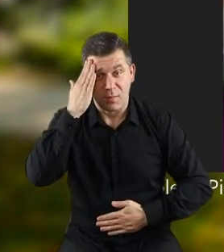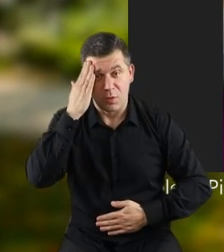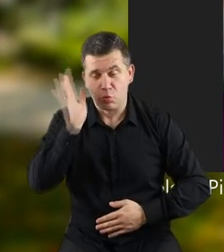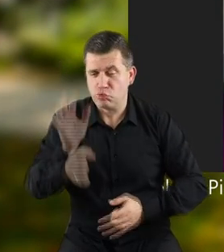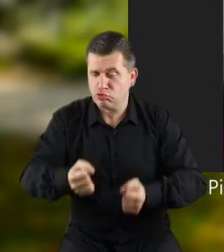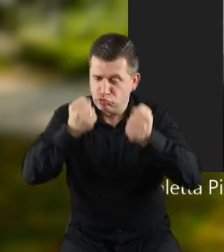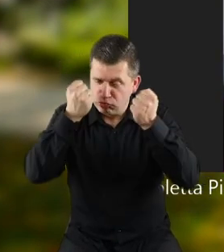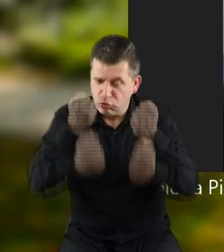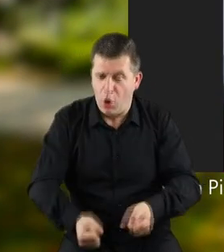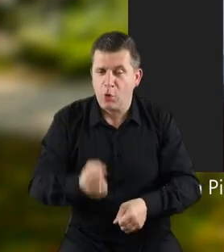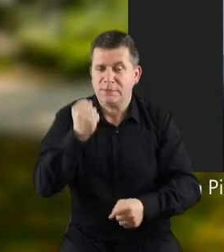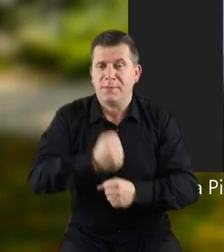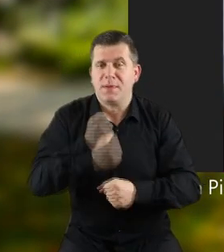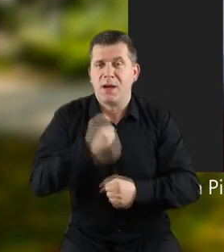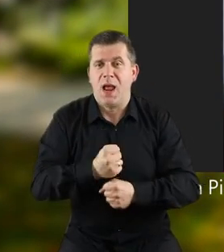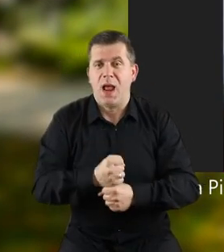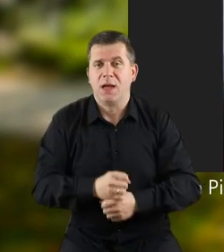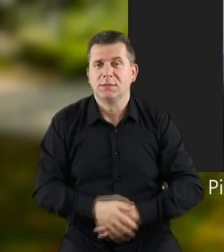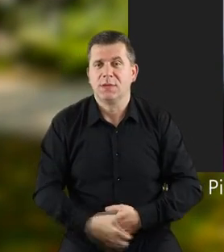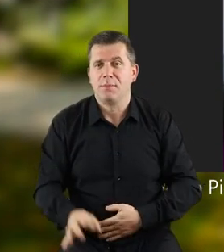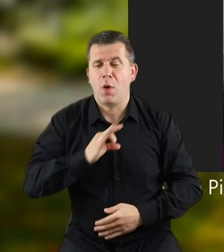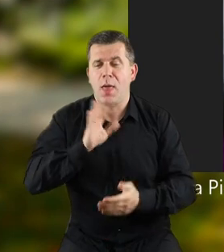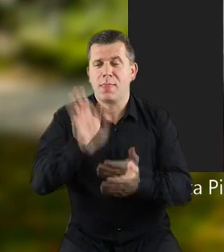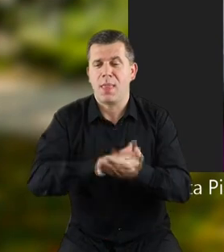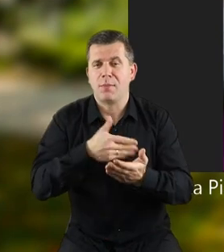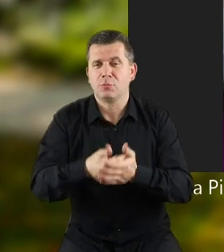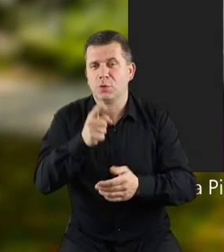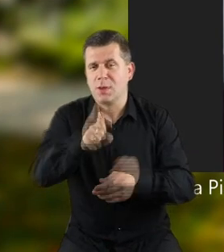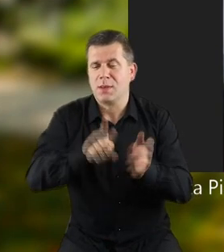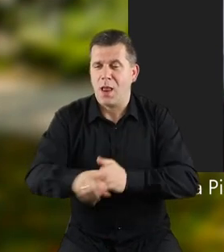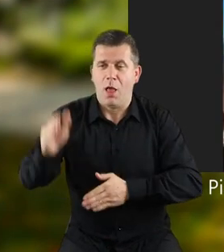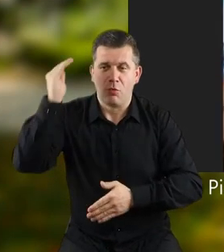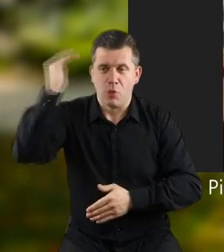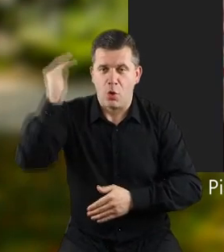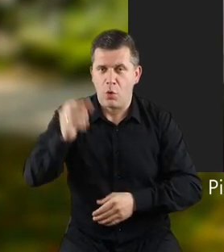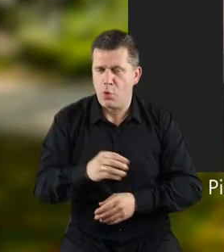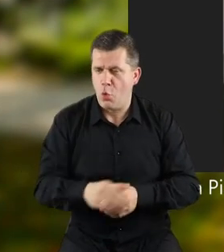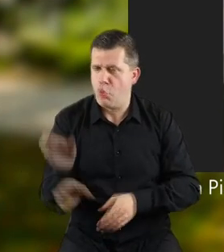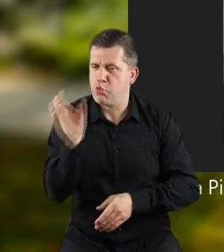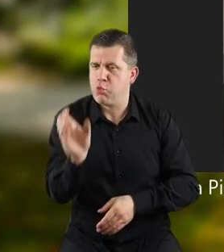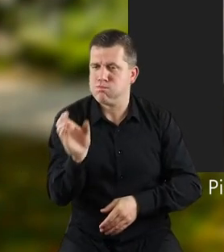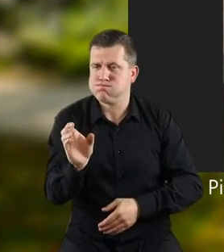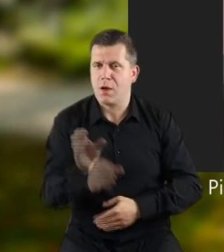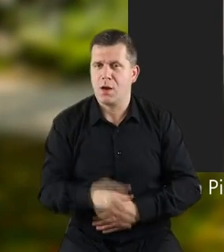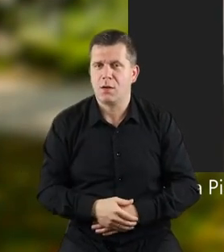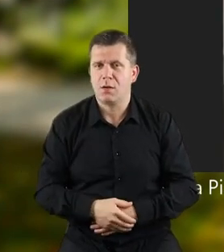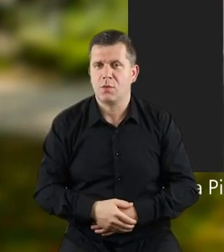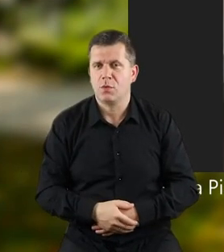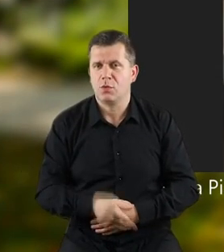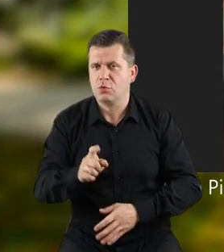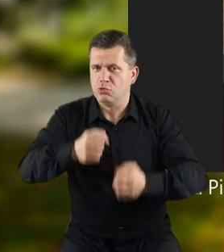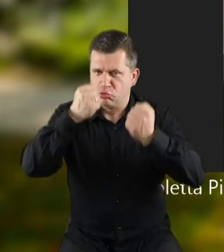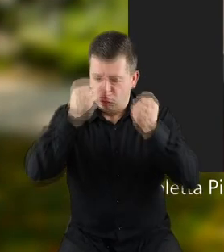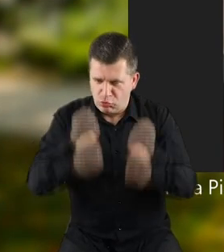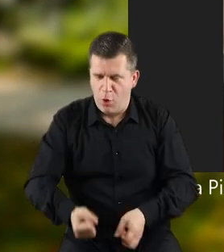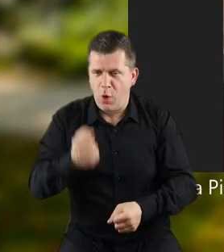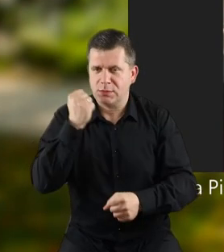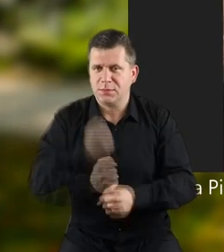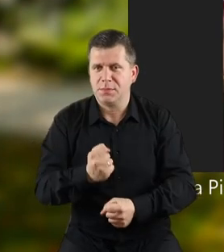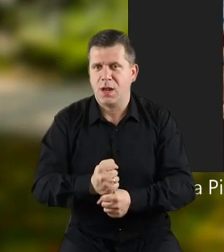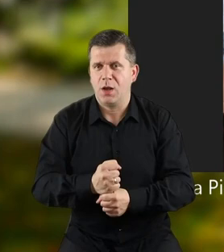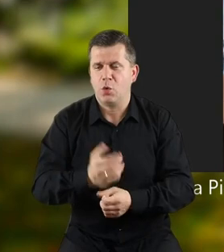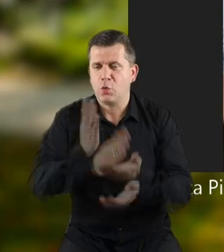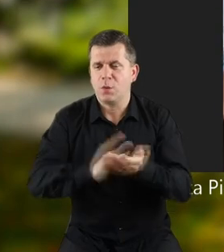że już po takiej ciężkiej pracy, o tu jest moje na przykład książka dla dorosłych, zobaczcie jaka jest gruba, że już po takiej ciężkiej